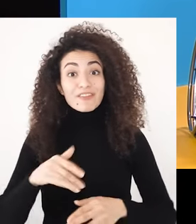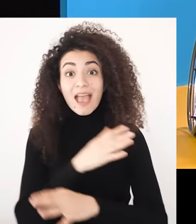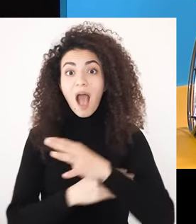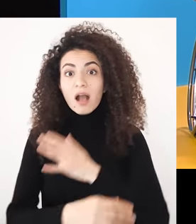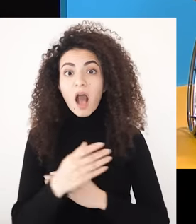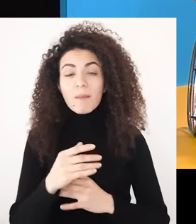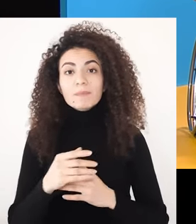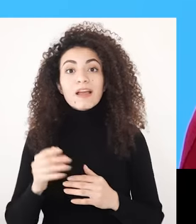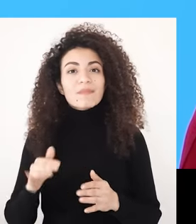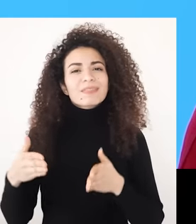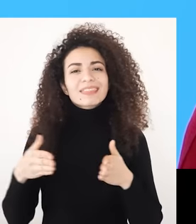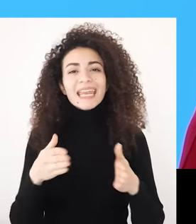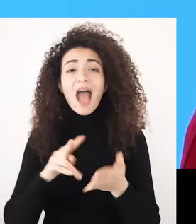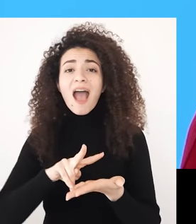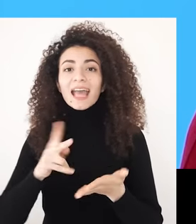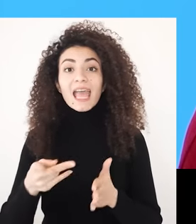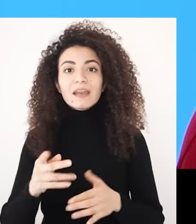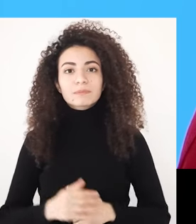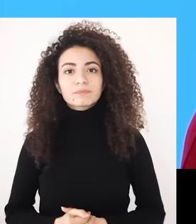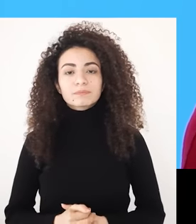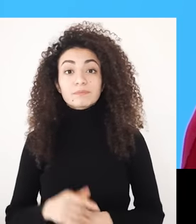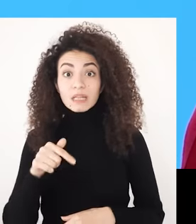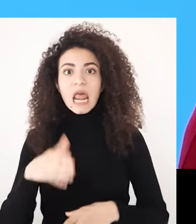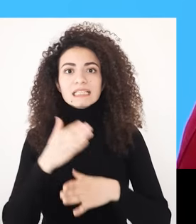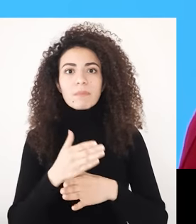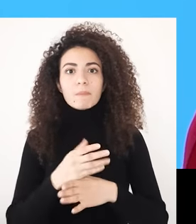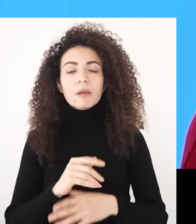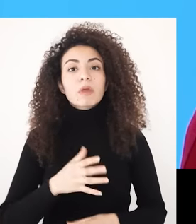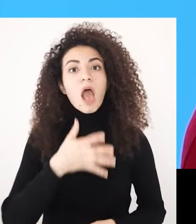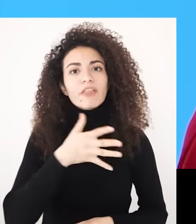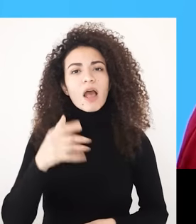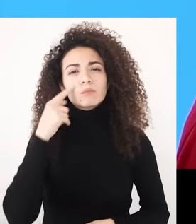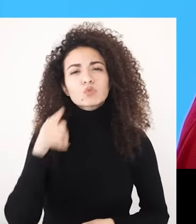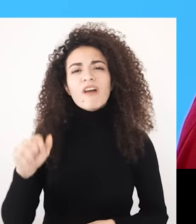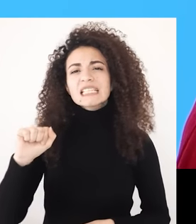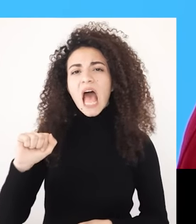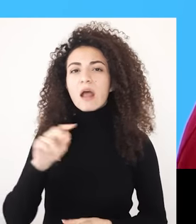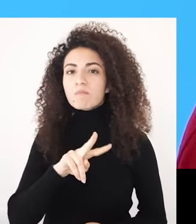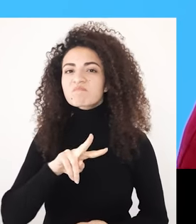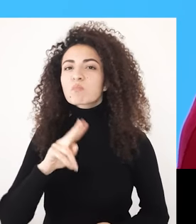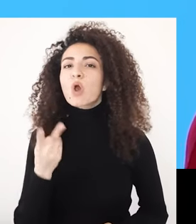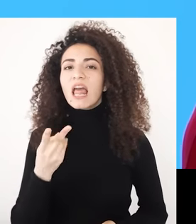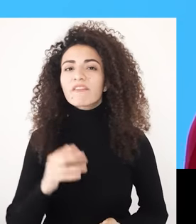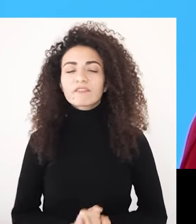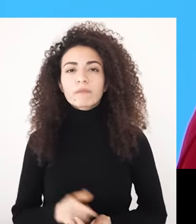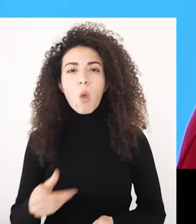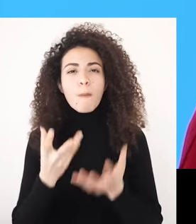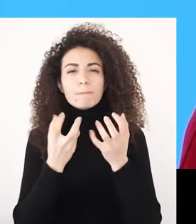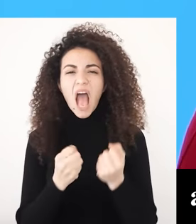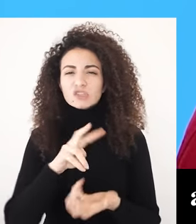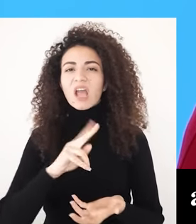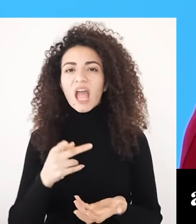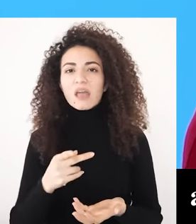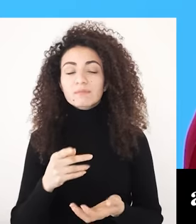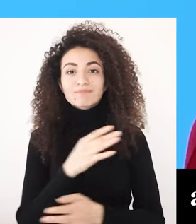اللي بيملكها غيره من الأطفال لهالسبب من هالعمر المبكر بيبدأ الناس ينظروا لسارة كشخص مختلف كشخص تظهر عليه الإعاقة